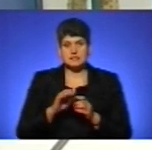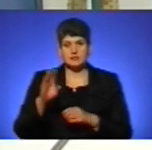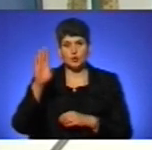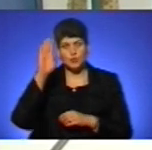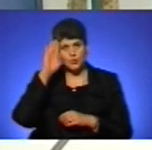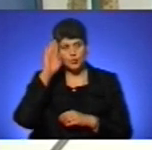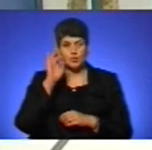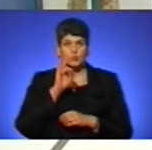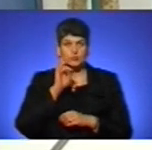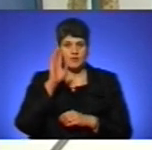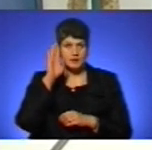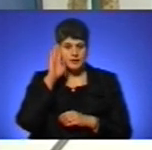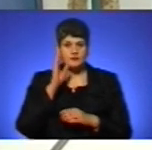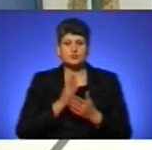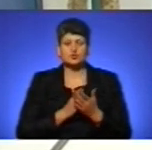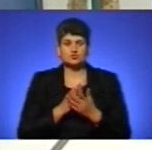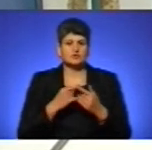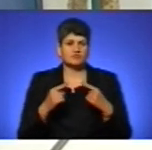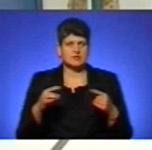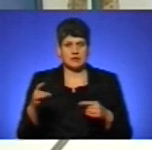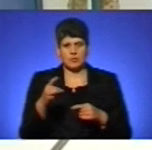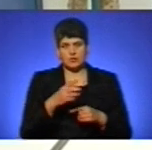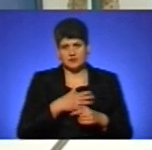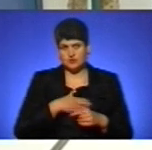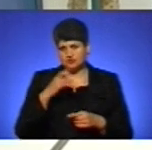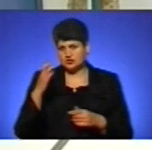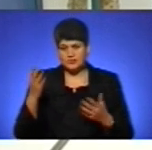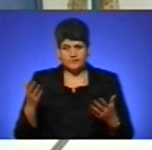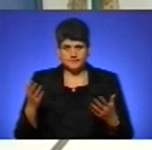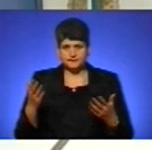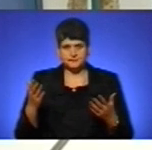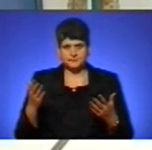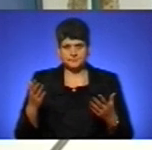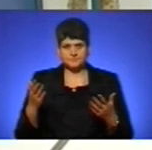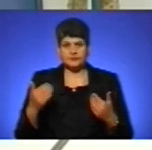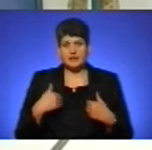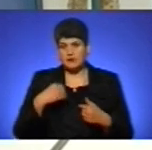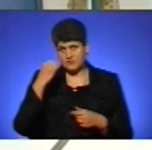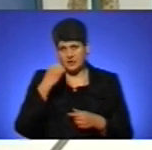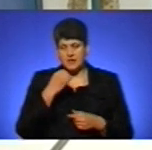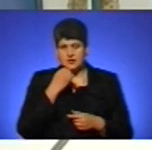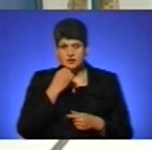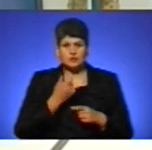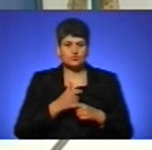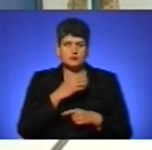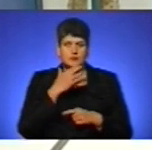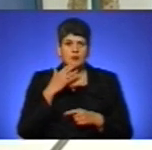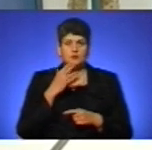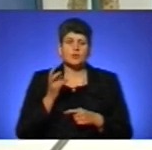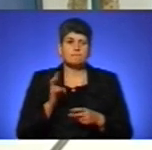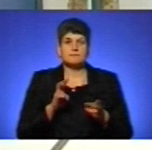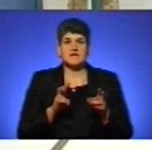служи з Тернопільської області в різних регіонах нашої держави. Я вдячний. Дуже багато пройшло